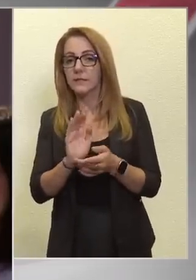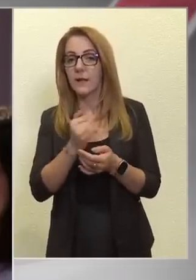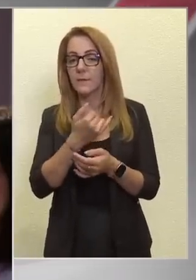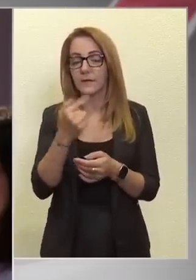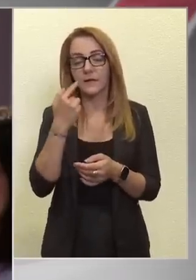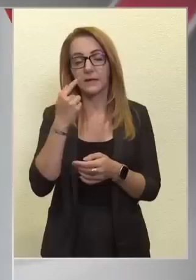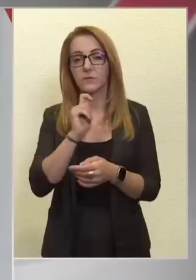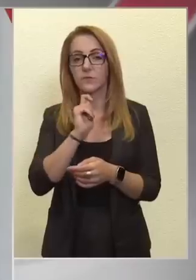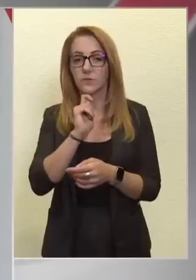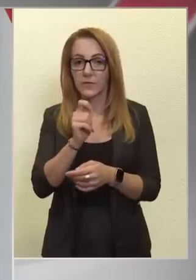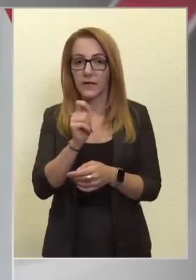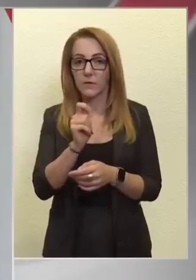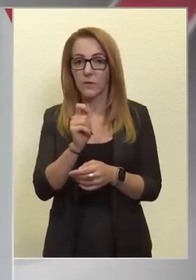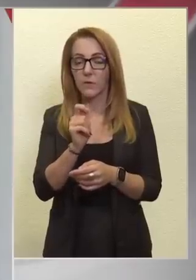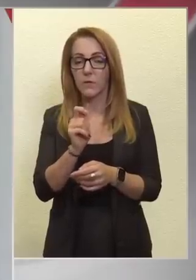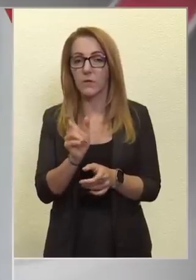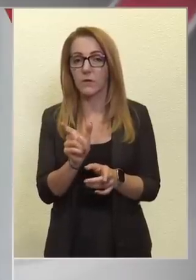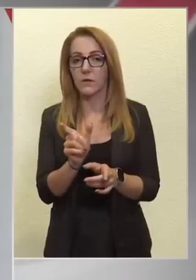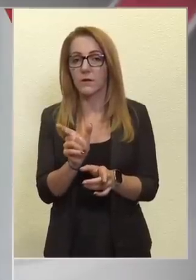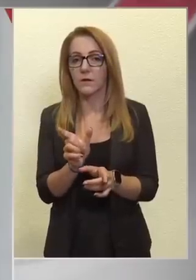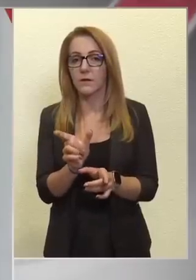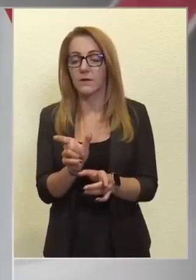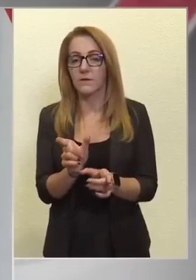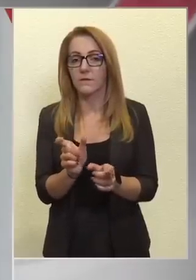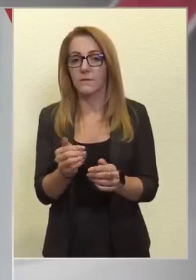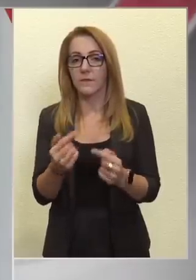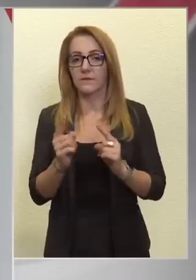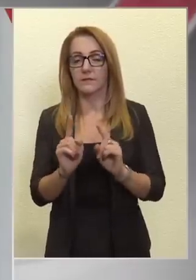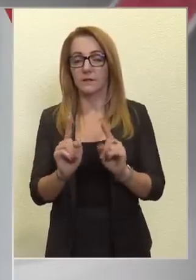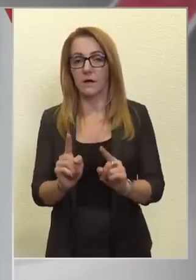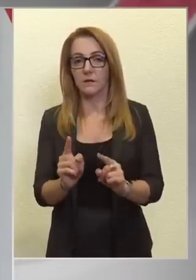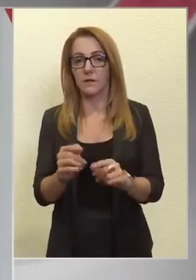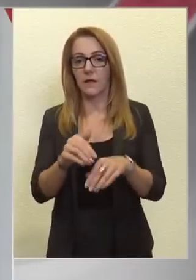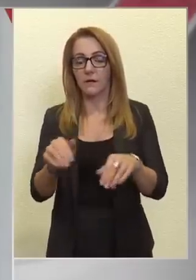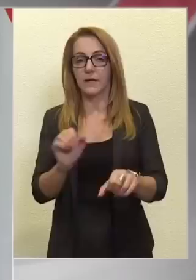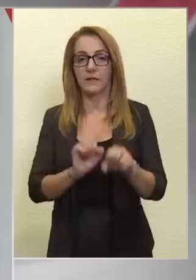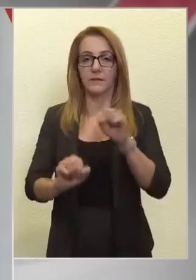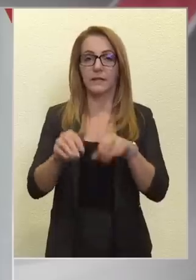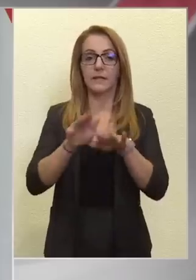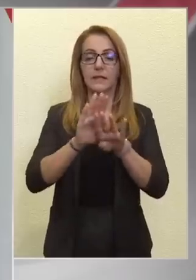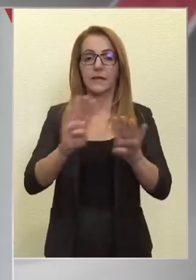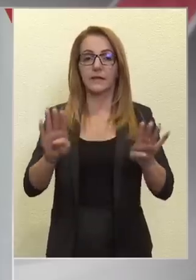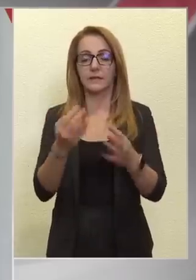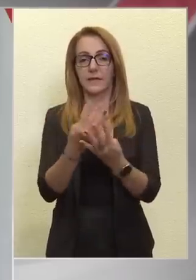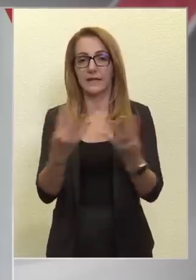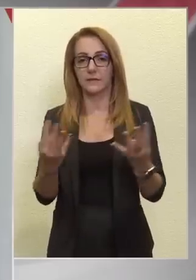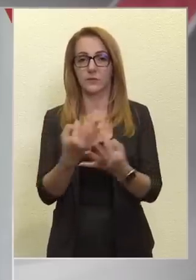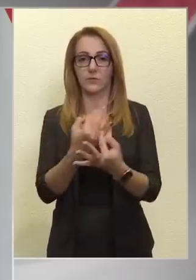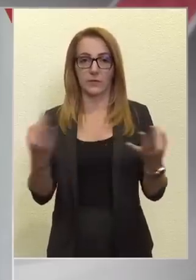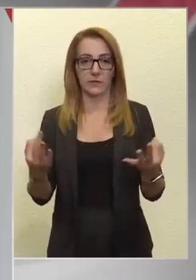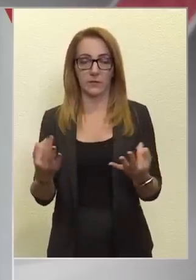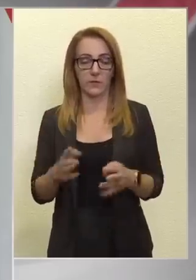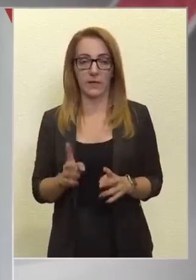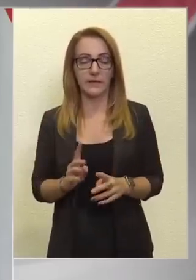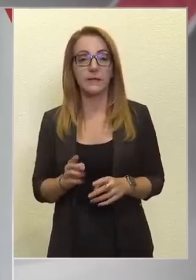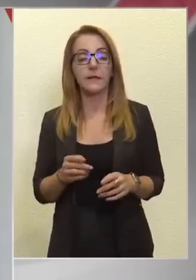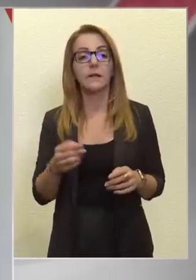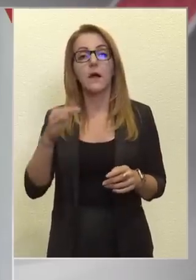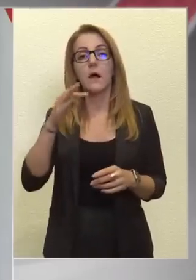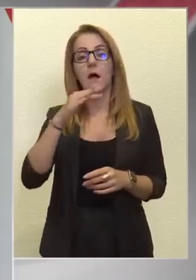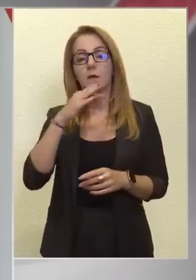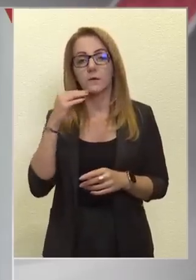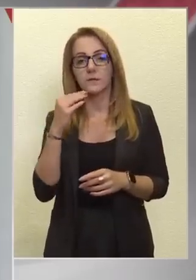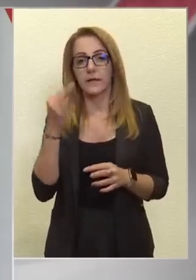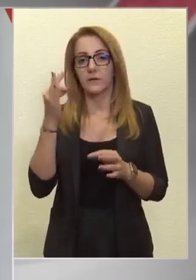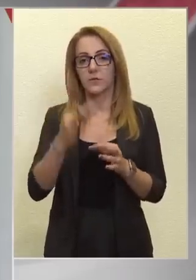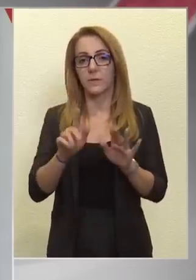visszatartani, visszavezetni és a határt megvédeni. Ez a kerítés nélkül lehetetlen lenne. A röszkei események 7 évvel ezelőtt